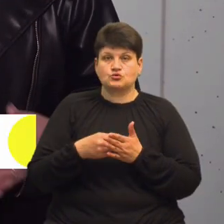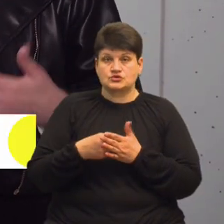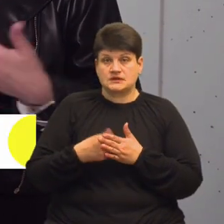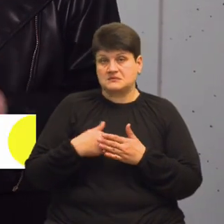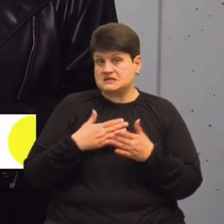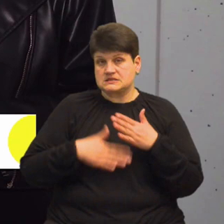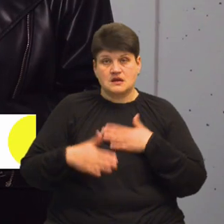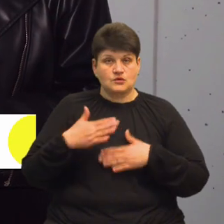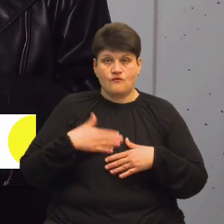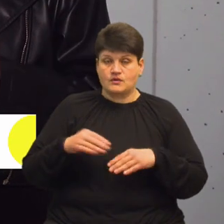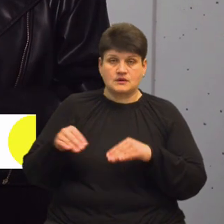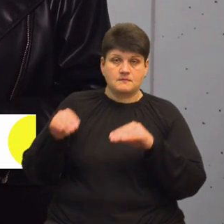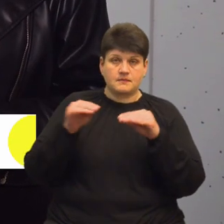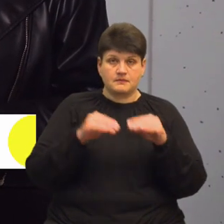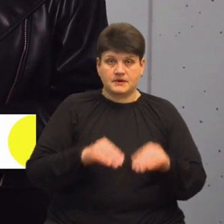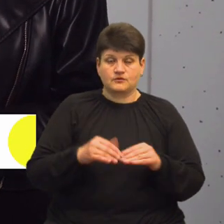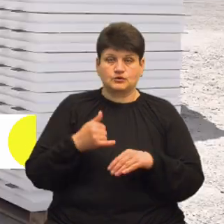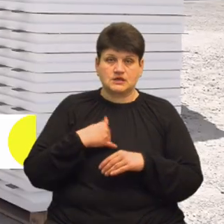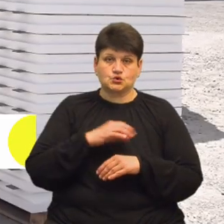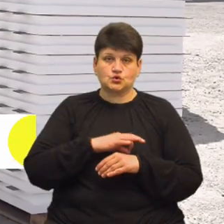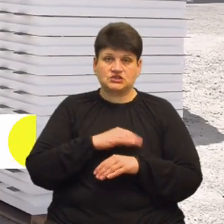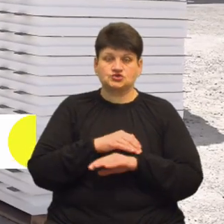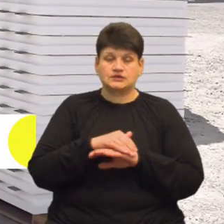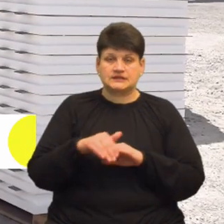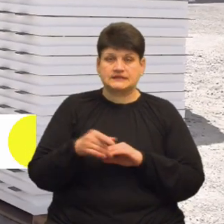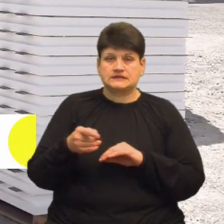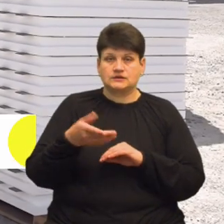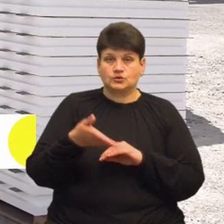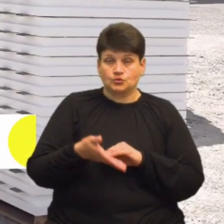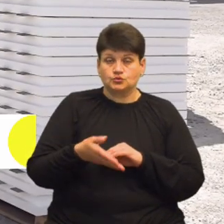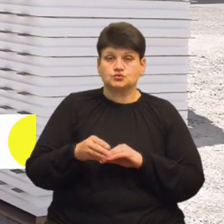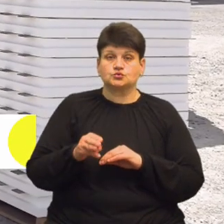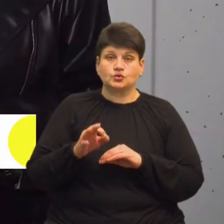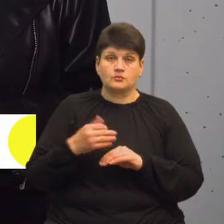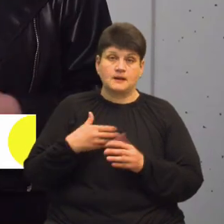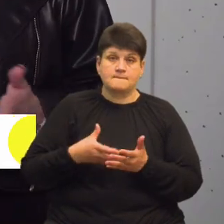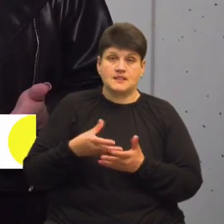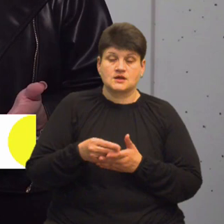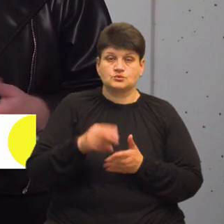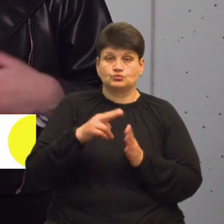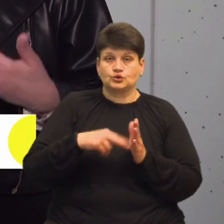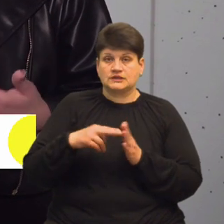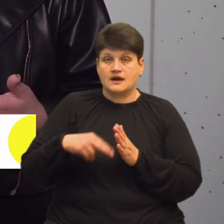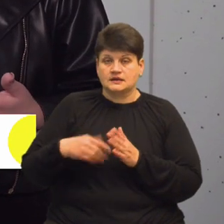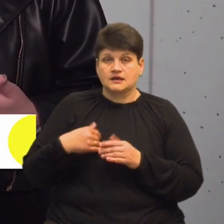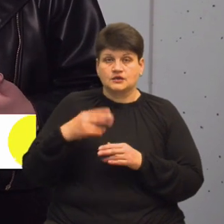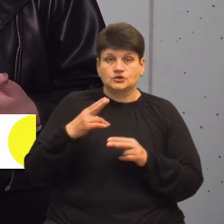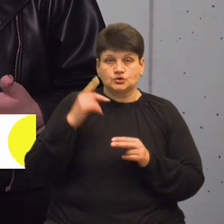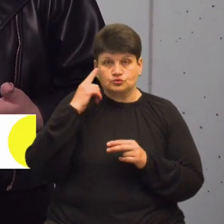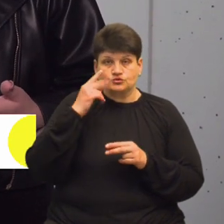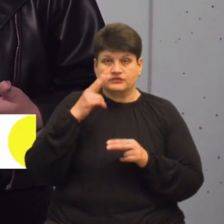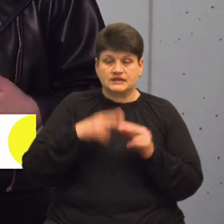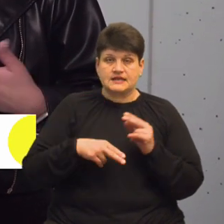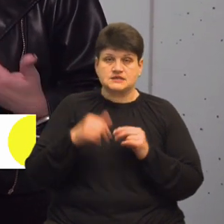задоволенням перевели повністю в нас вже юридична адреса Тернополі, тому сплачуємо податки. Я думаю, що на кінець року це вже